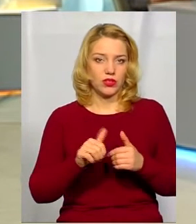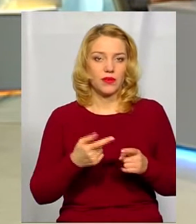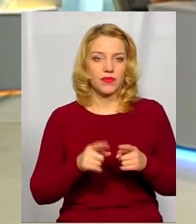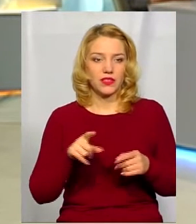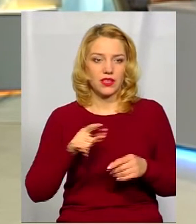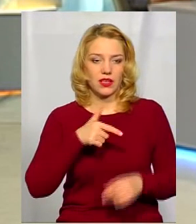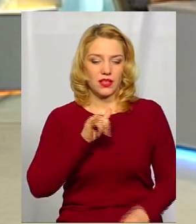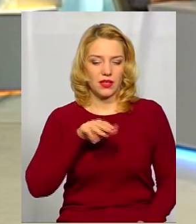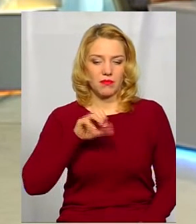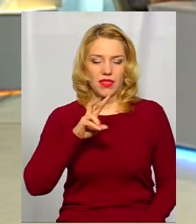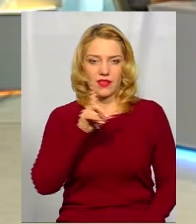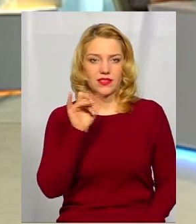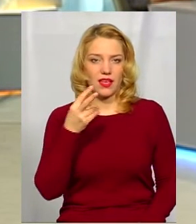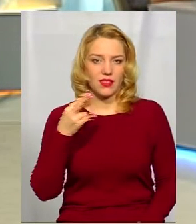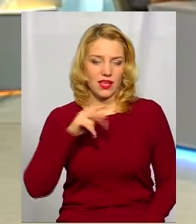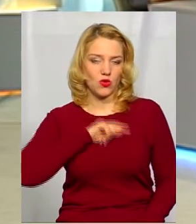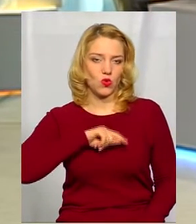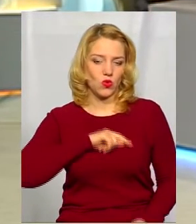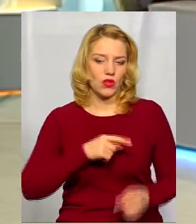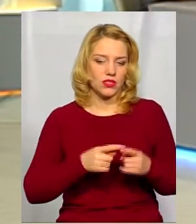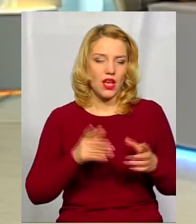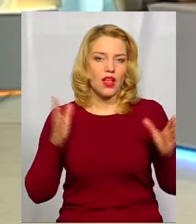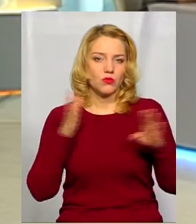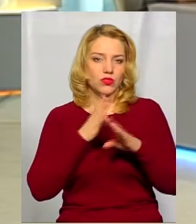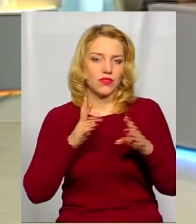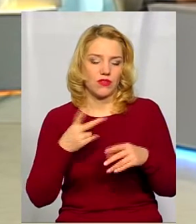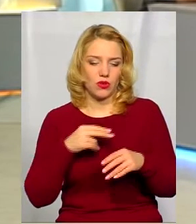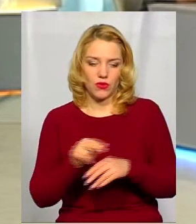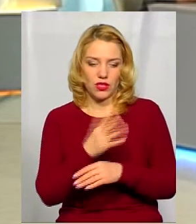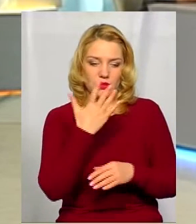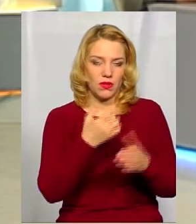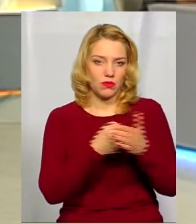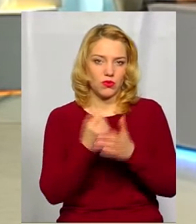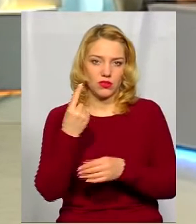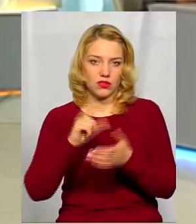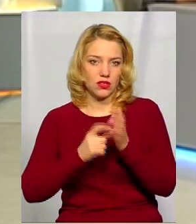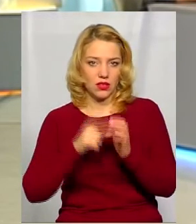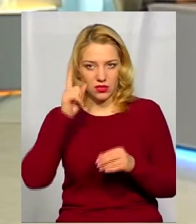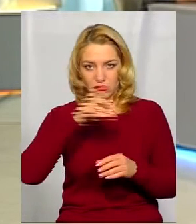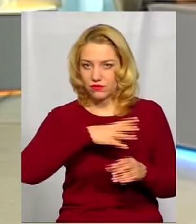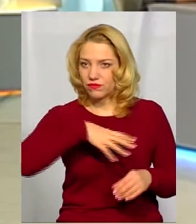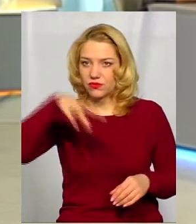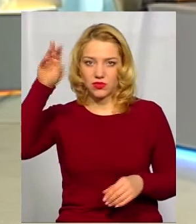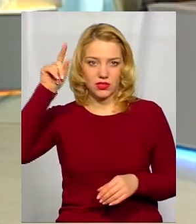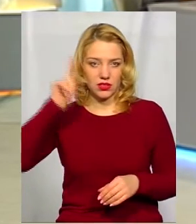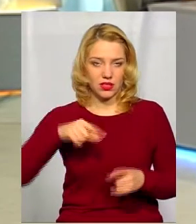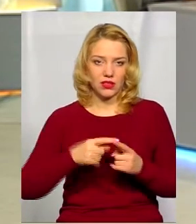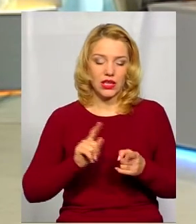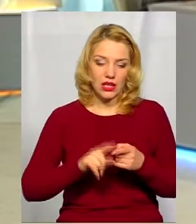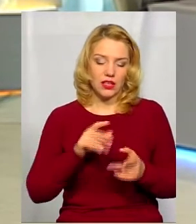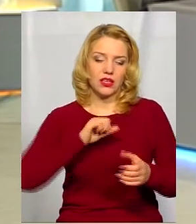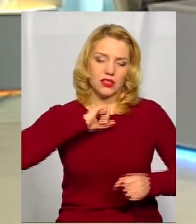Такий оцей гімназійний дух, гімназійна атмосфера, яку ми виховуємо. Учні з 5 по 11 клас знають один одного, вони спілкуються, вони